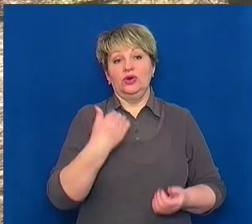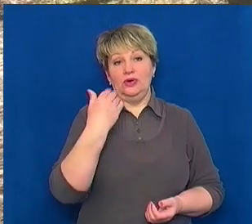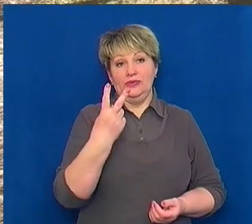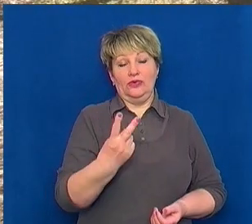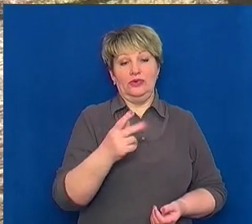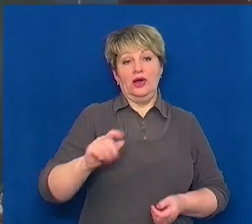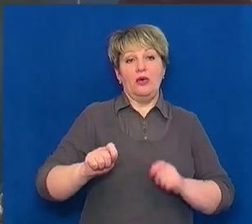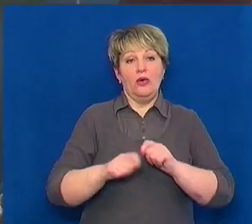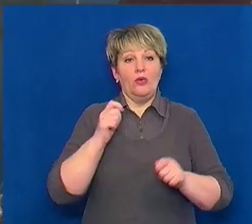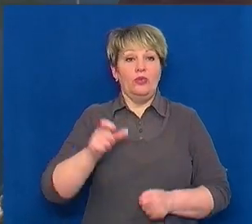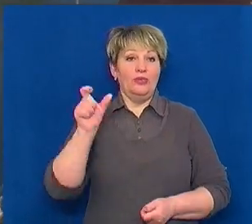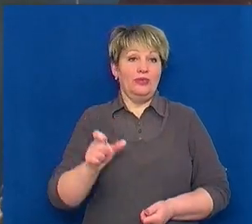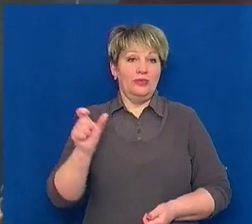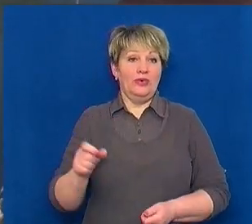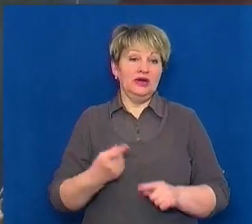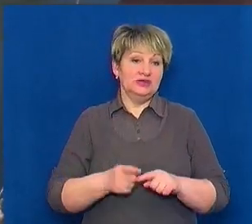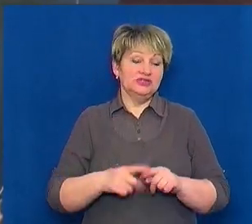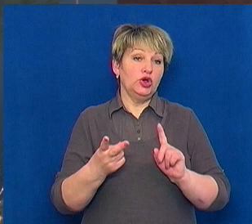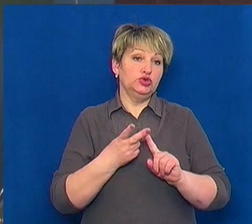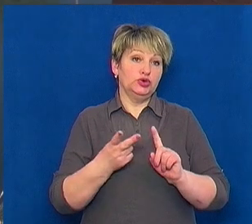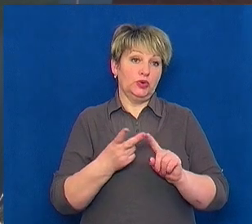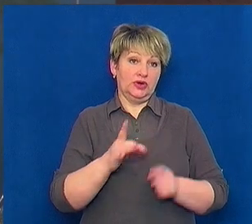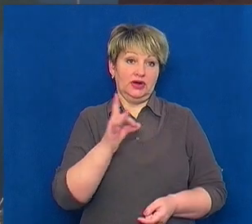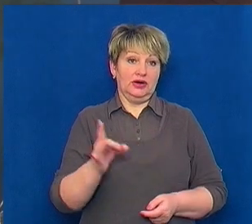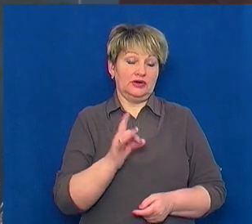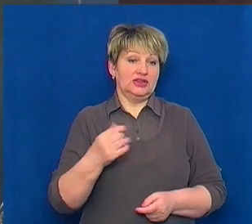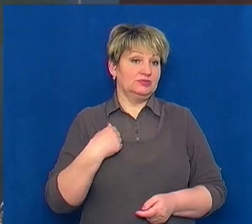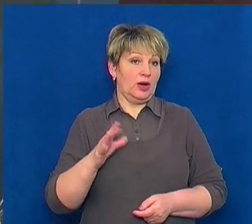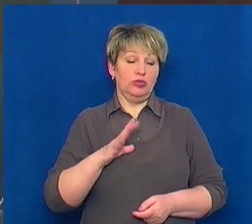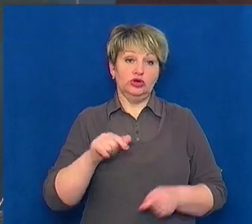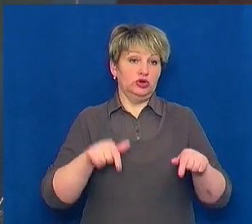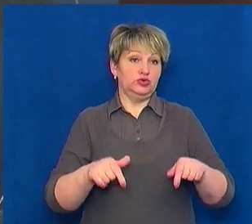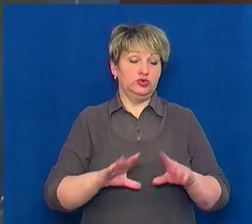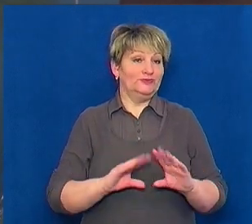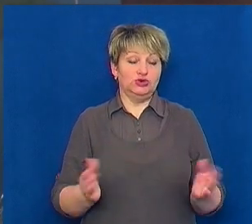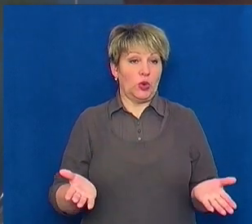із села Мажиріч. Оце другий раз були ми в цьому краї, вона все.